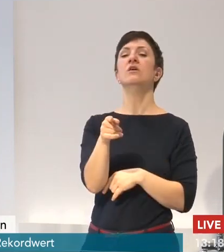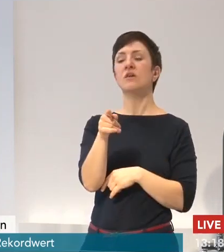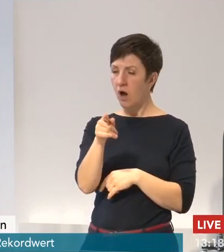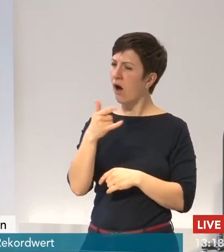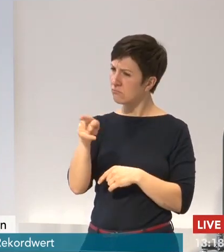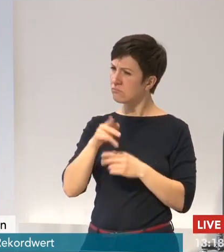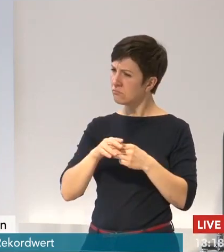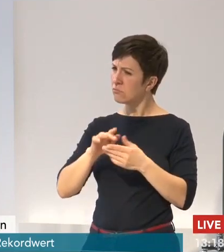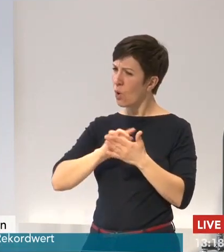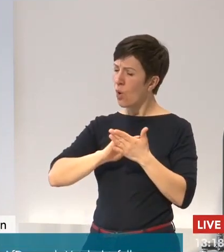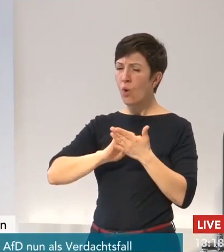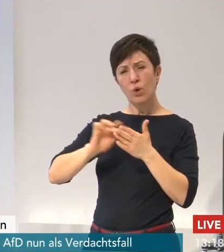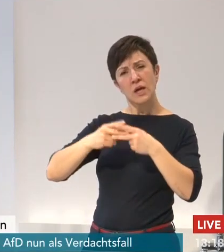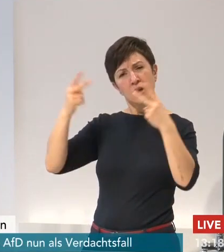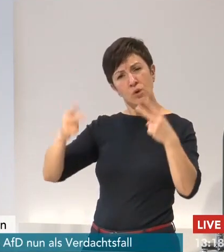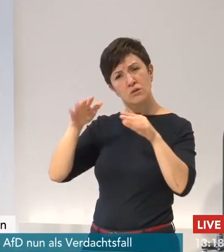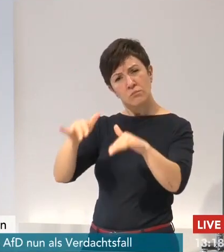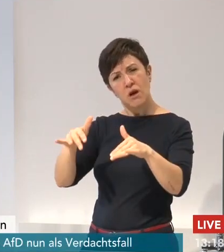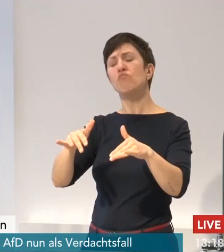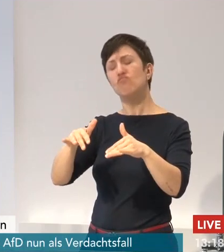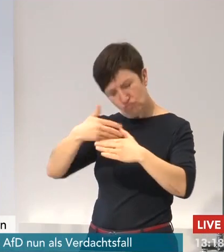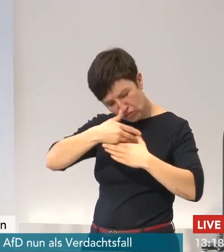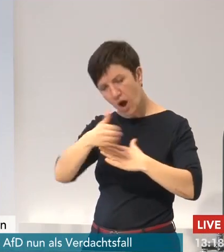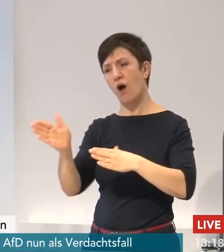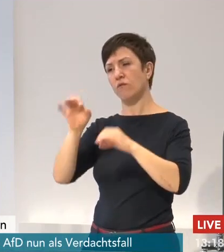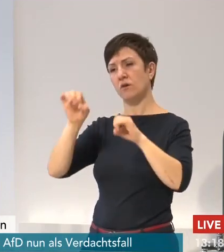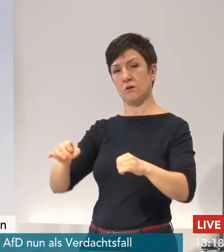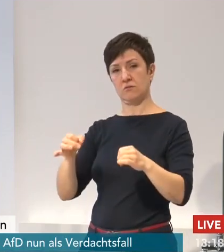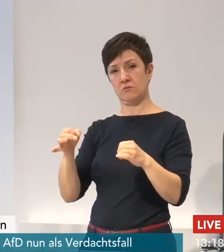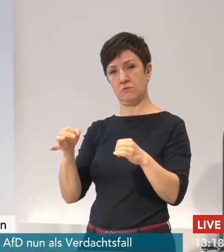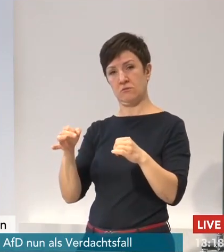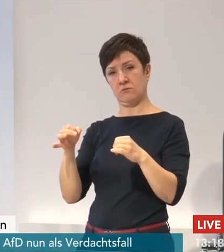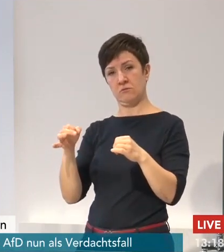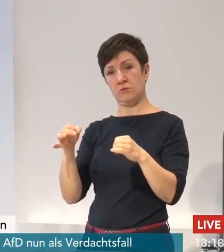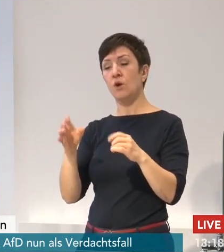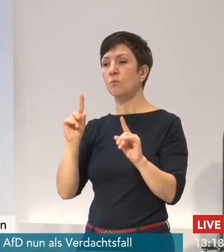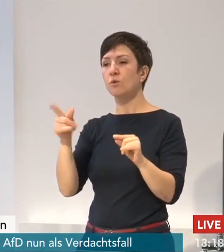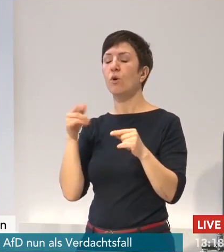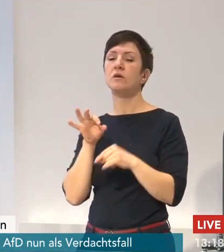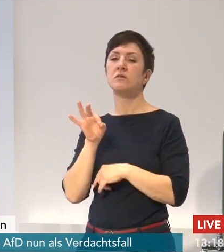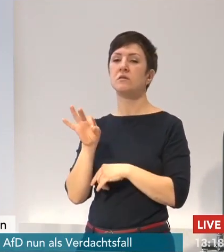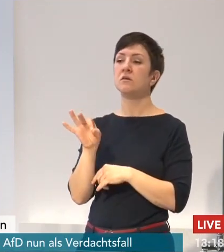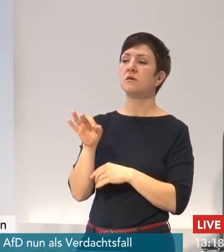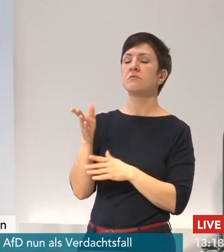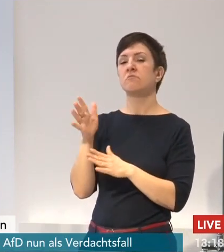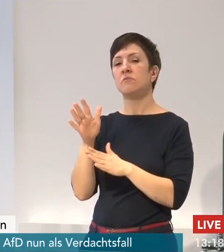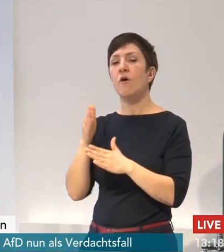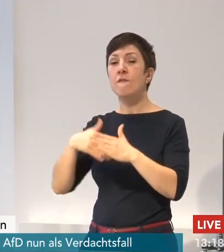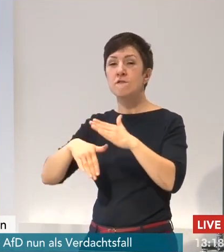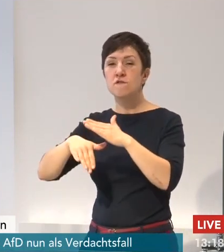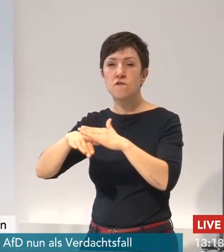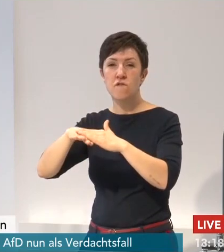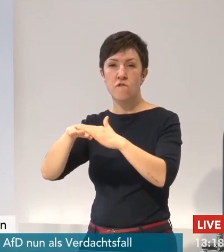Teilsegmente. Insofern gibt es teilweise Öffnungsperspektiven für den Betrieb von Einrichtungen mit Publikumsverkehr